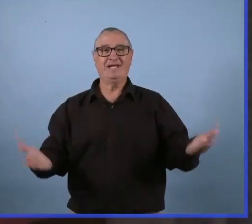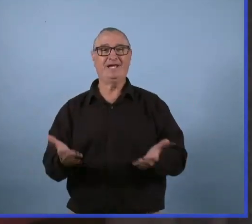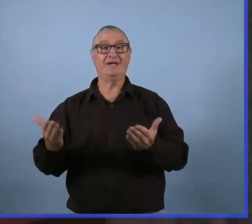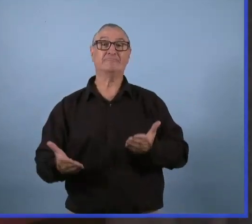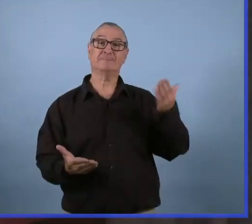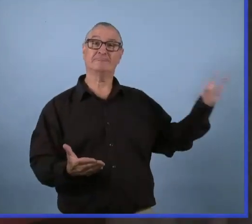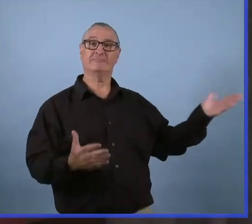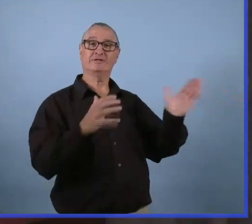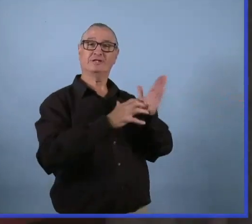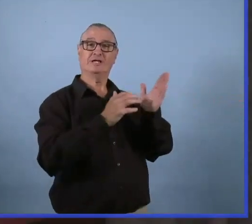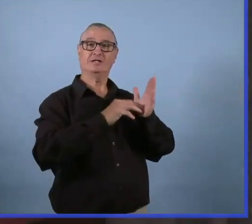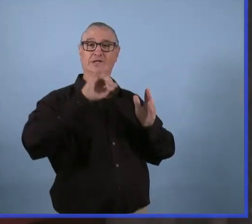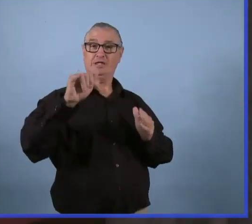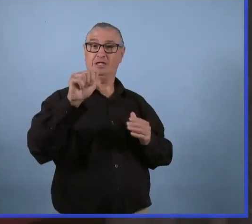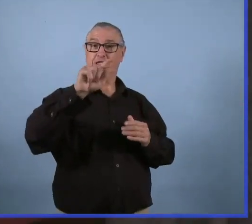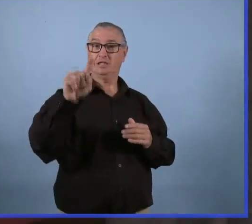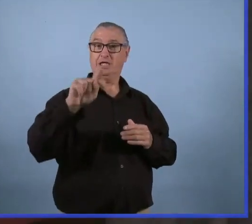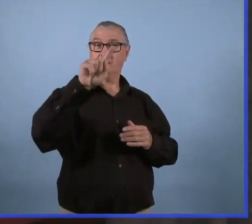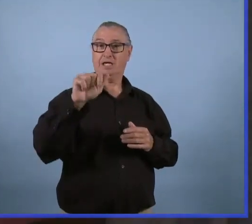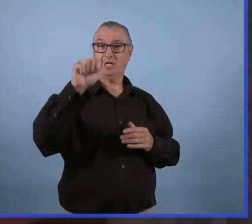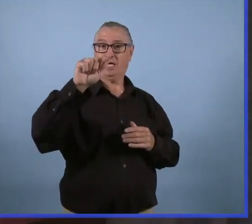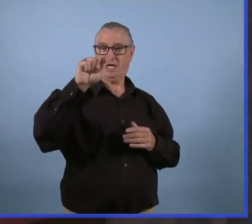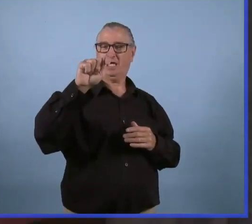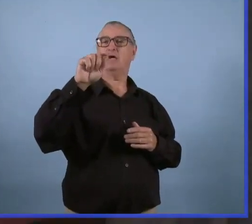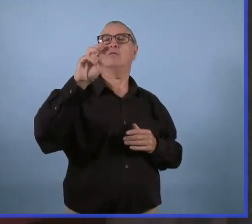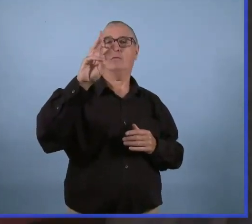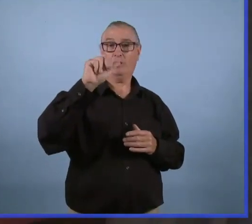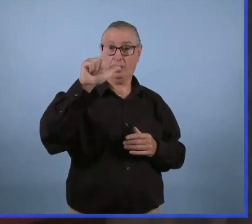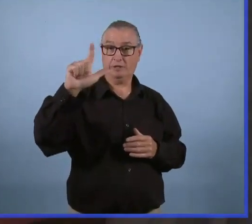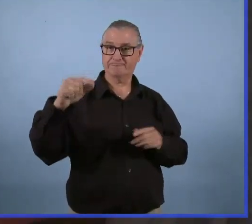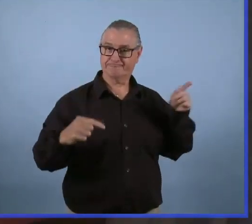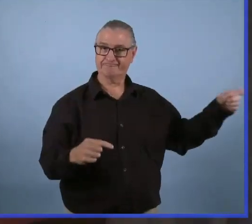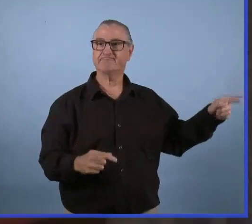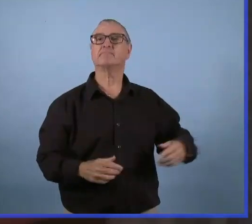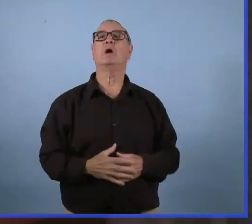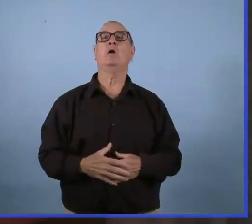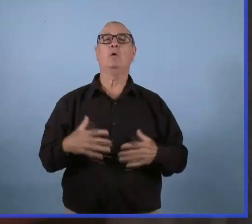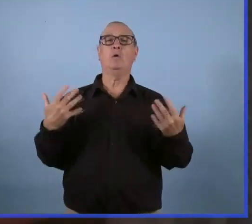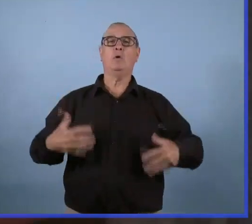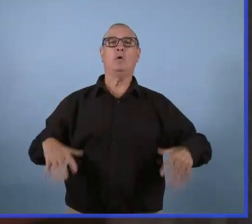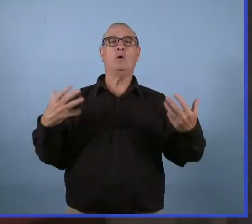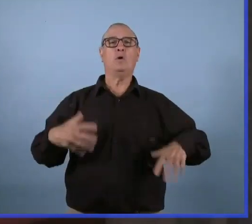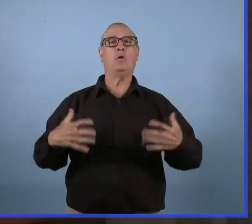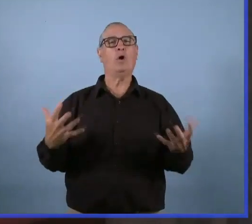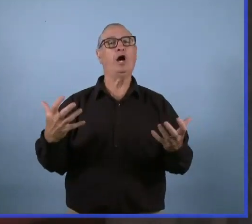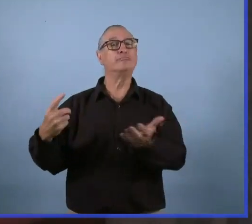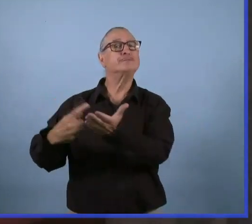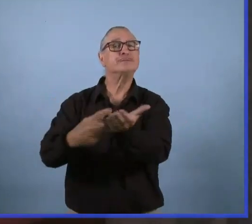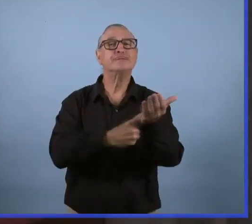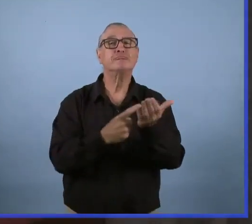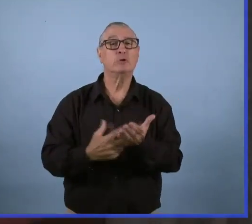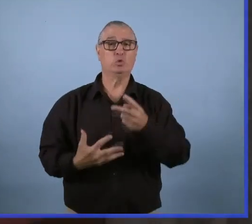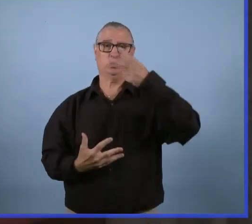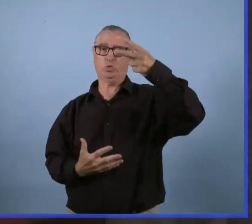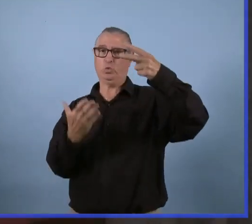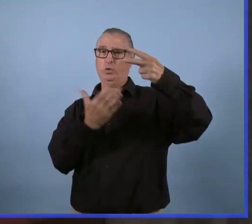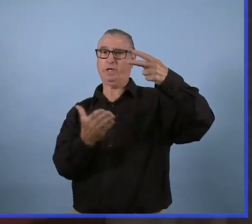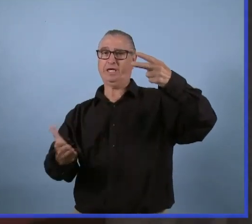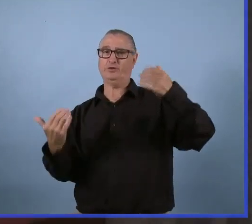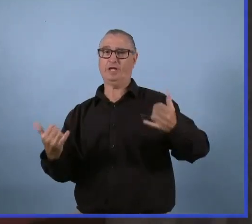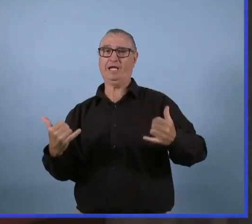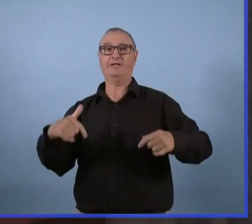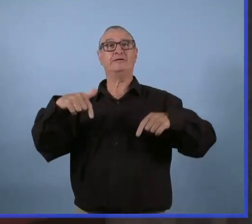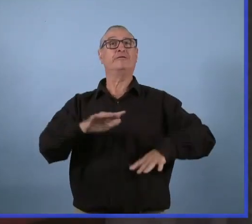le médecin hygiéniste en chef adjoint par Intérim du Manitoba, pour discuter de deux choses qui sont à l'esprit des Manitobains à l'heure actuelle, l'été et la garde d'enfants.